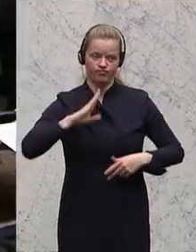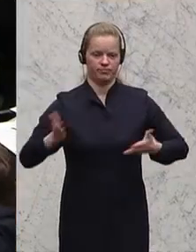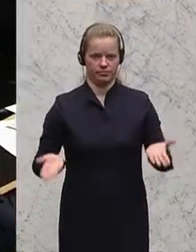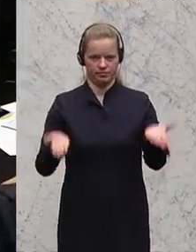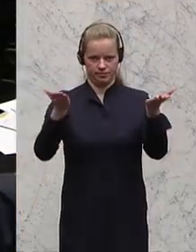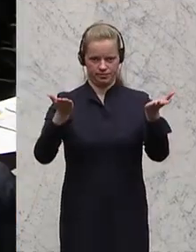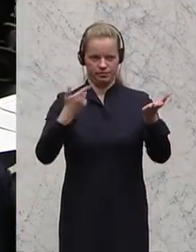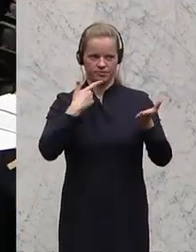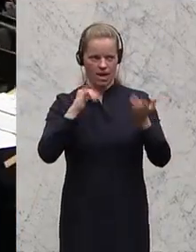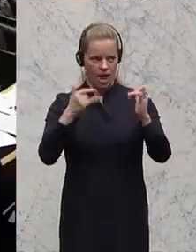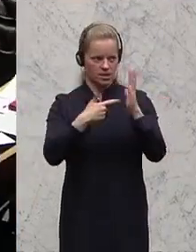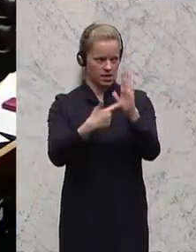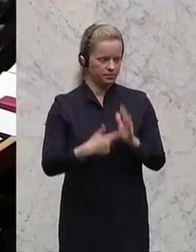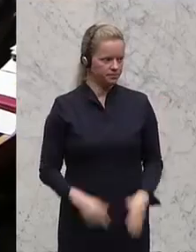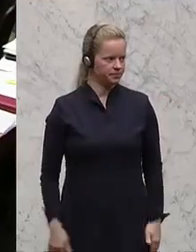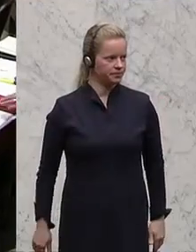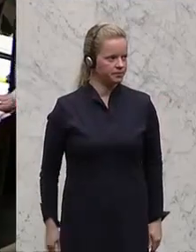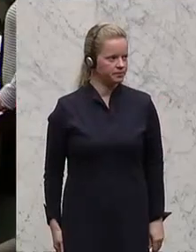um ein bejahendes Zeichen.